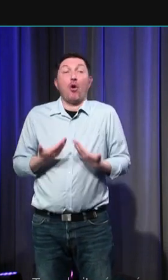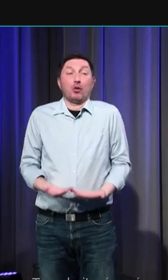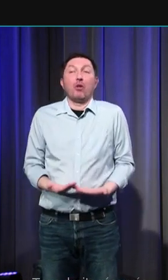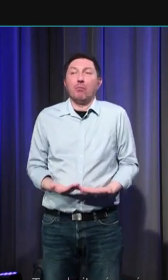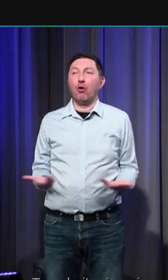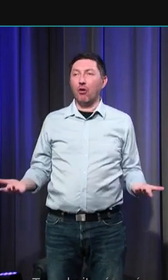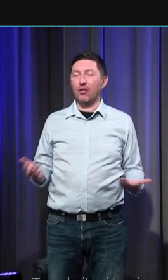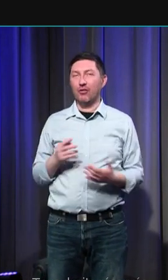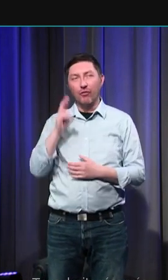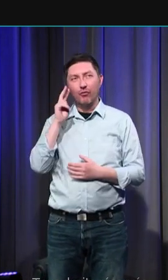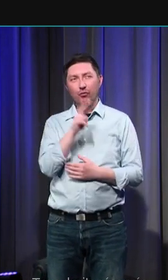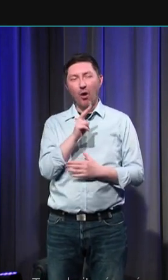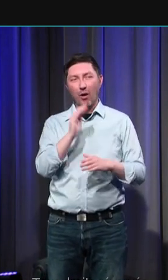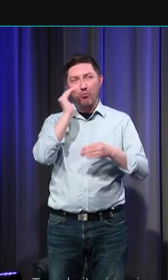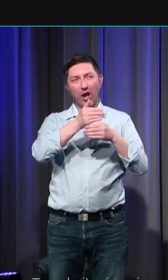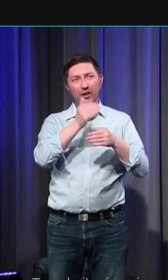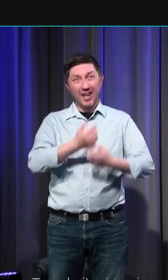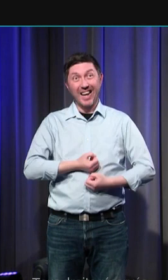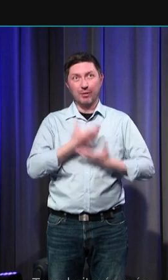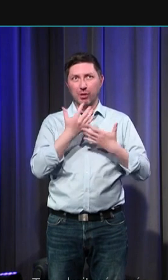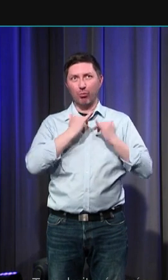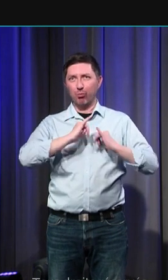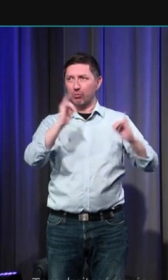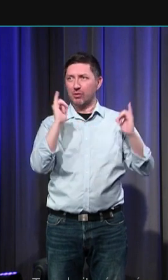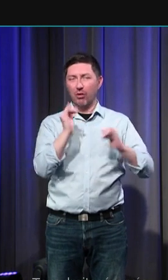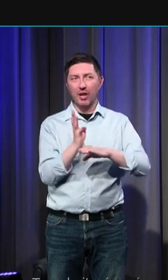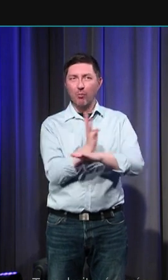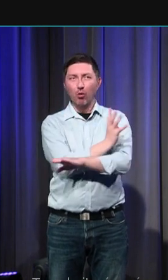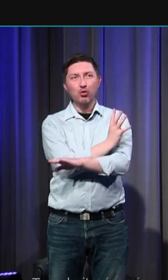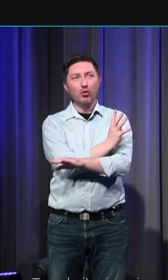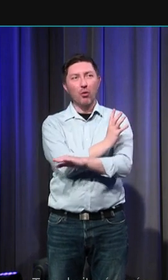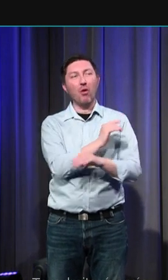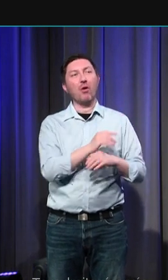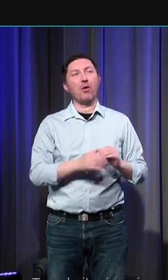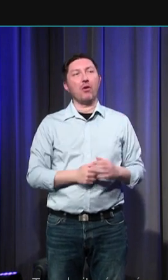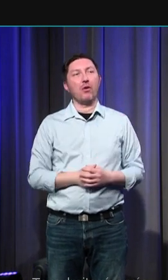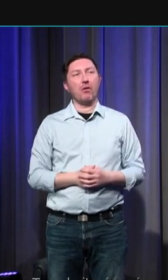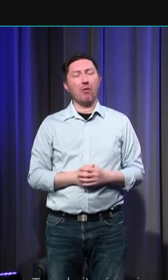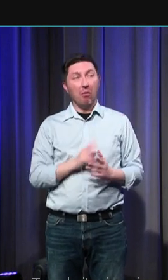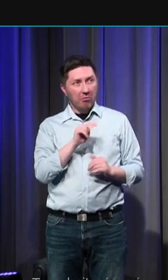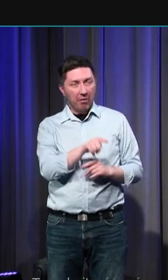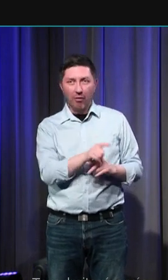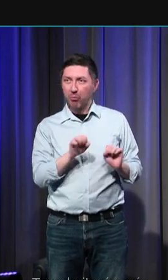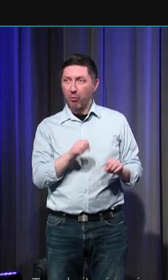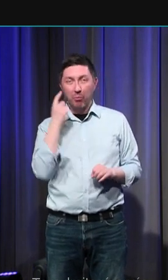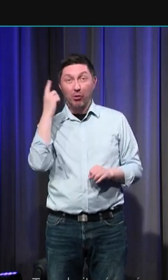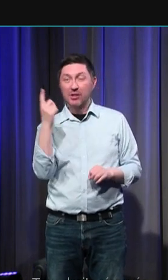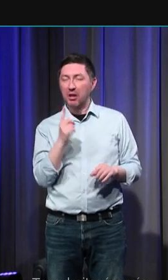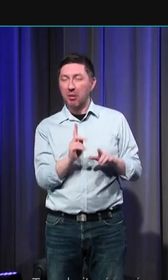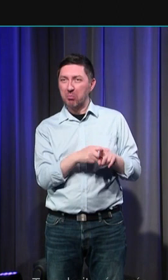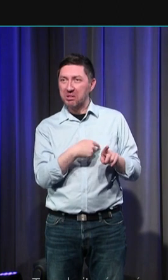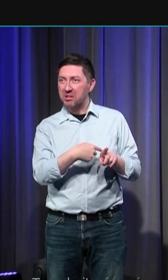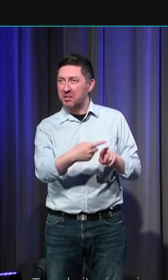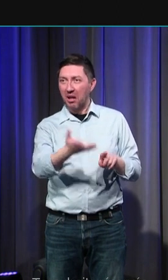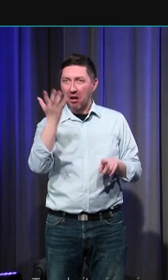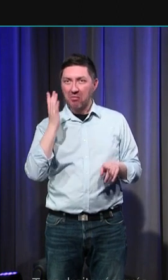cet effort de compréhension pour rendre plus familier les affects au premier abord si étranges des femmes et des hommes des